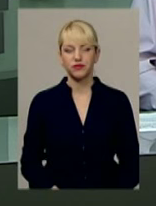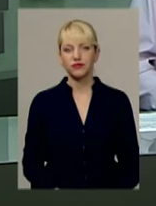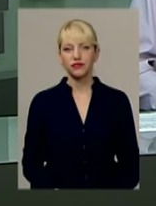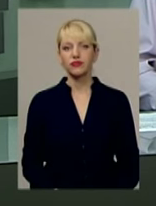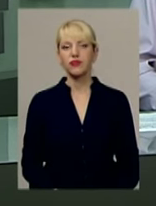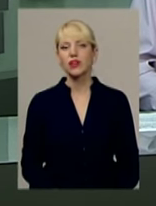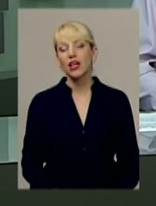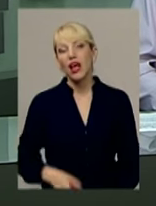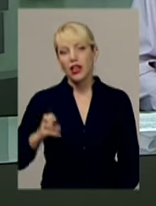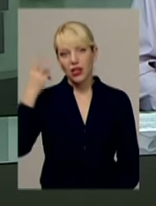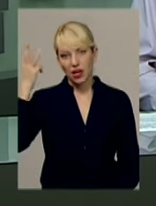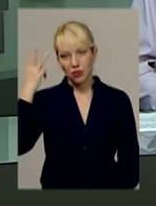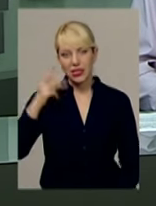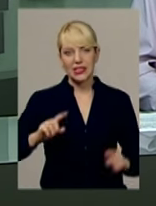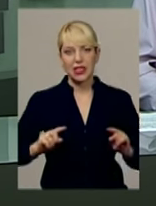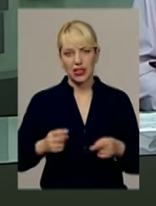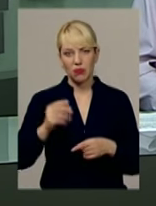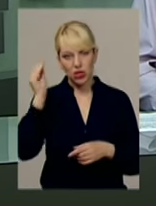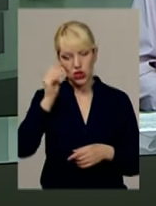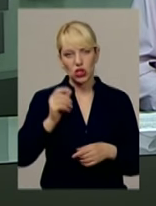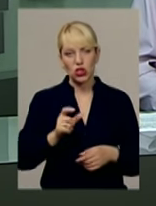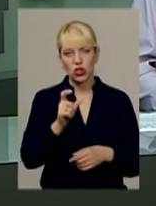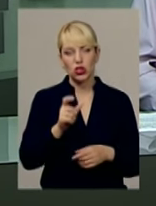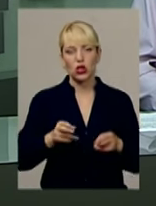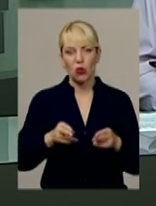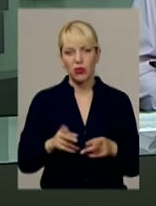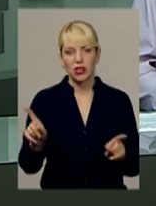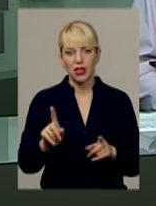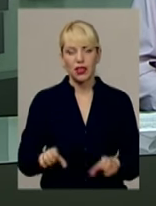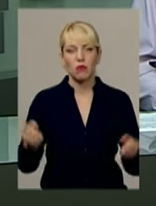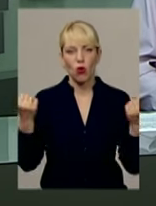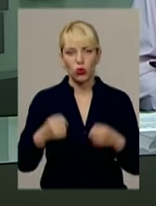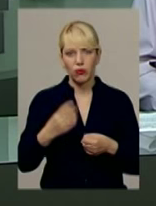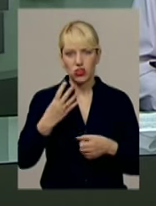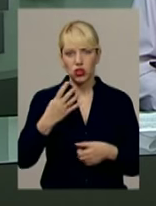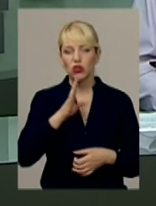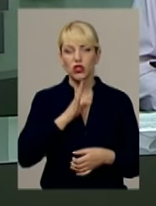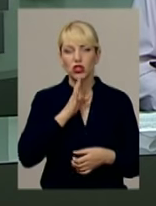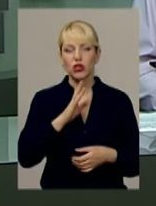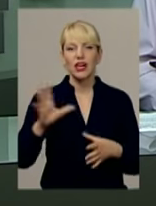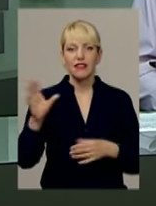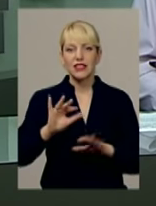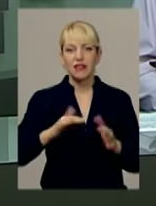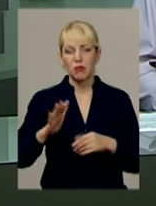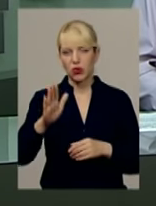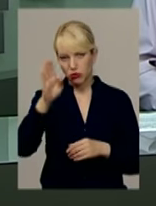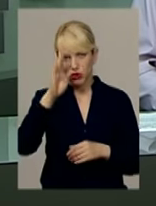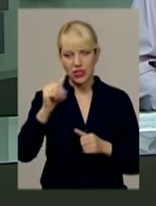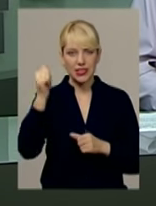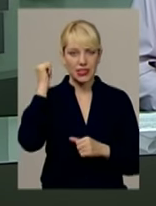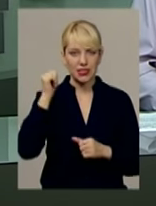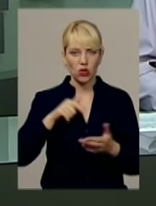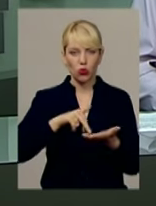На Хмельниччині затримали злоумисника, який пограбував чотирьох жінок. В усіх випадках чоловік підходив до жертви ззаду,